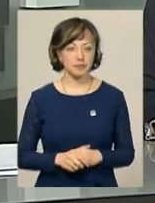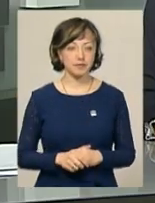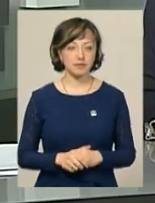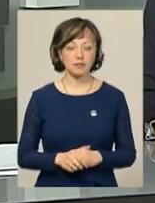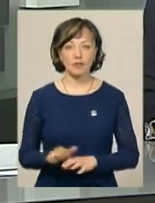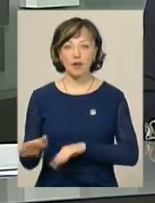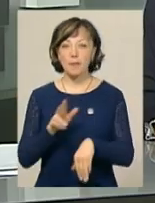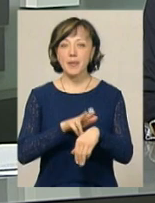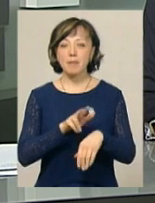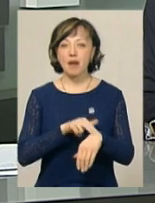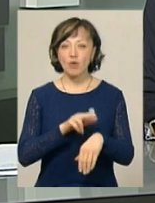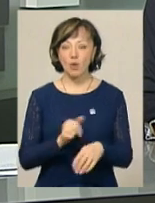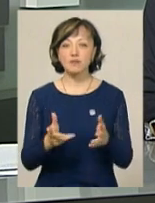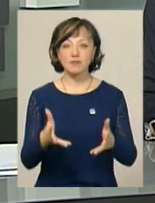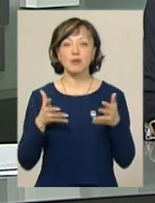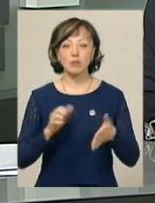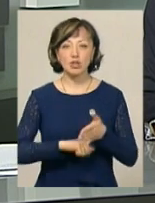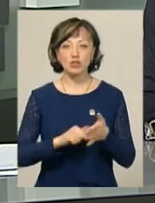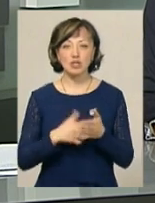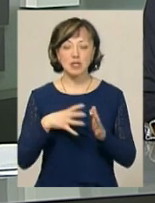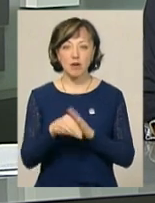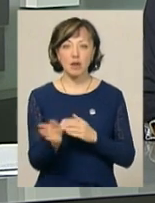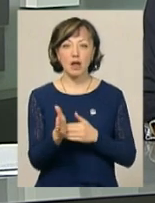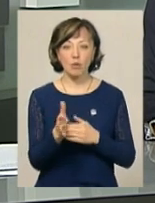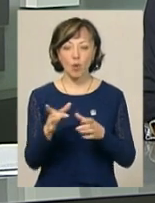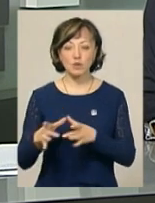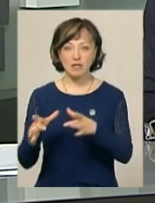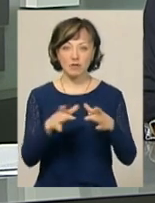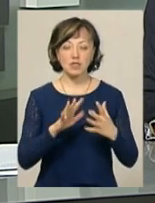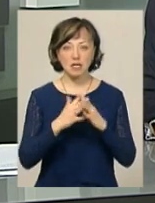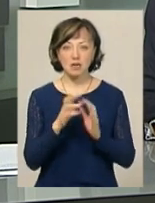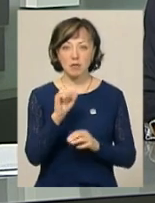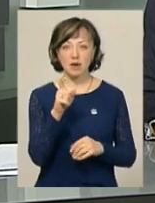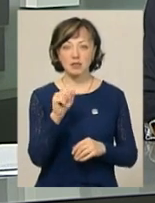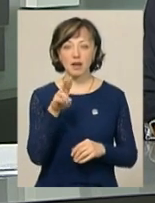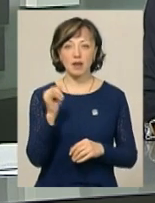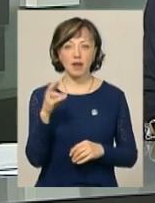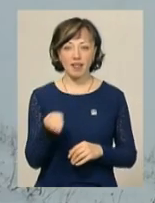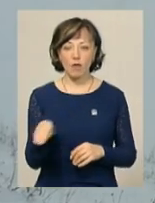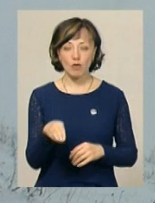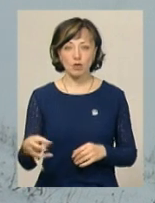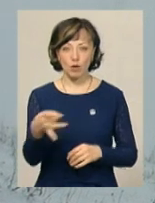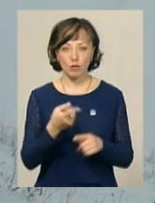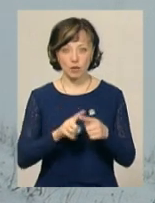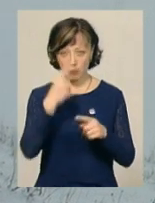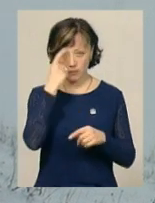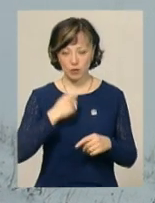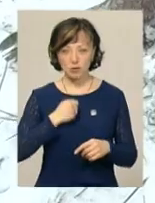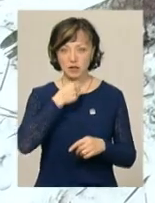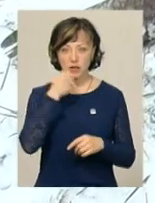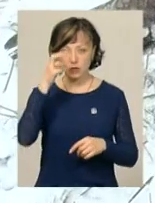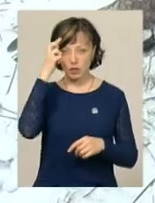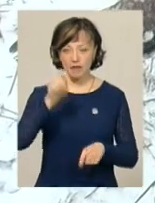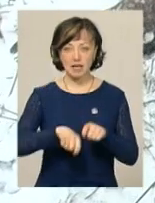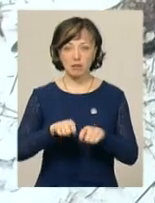Правоохоронні органи встановлюватимуть причину загибелі риби у ставку селища Базалія Теофіпільського району. Про це нам повідомив старший